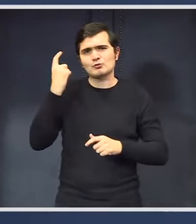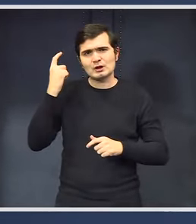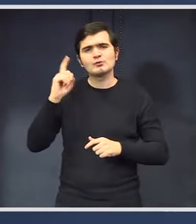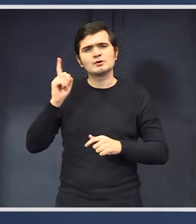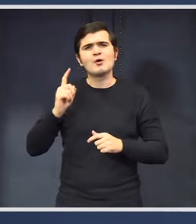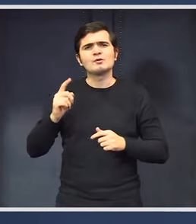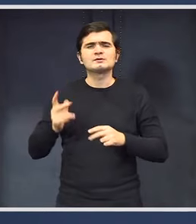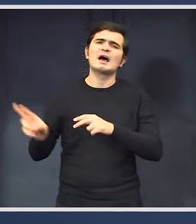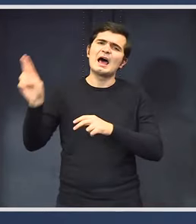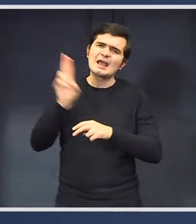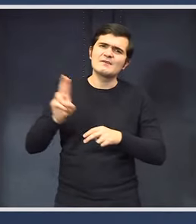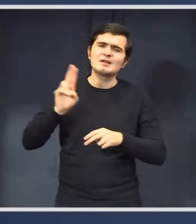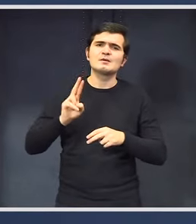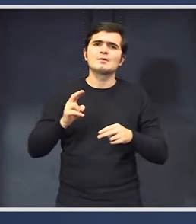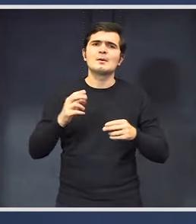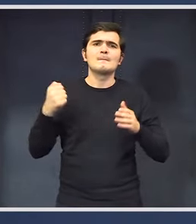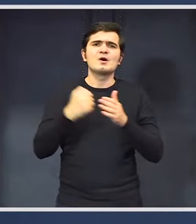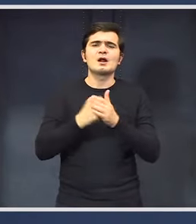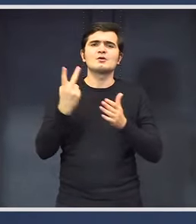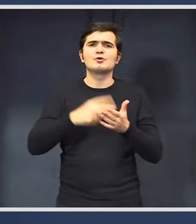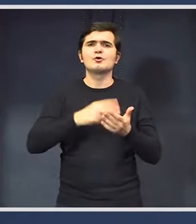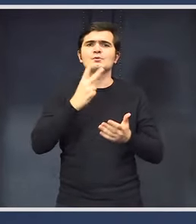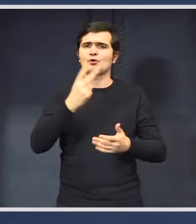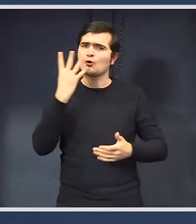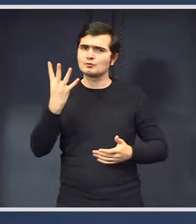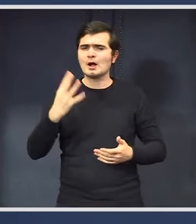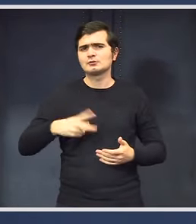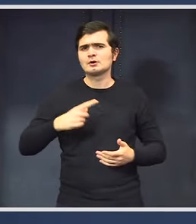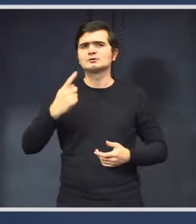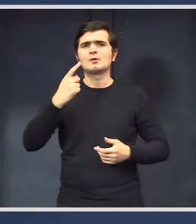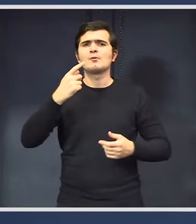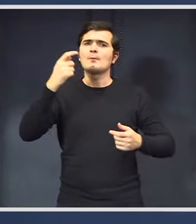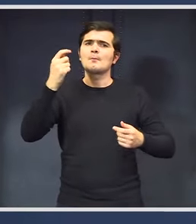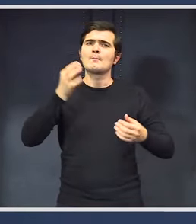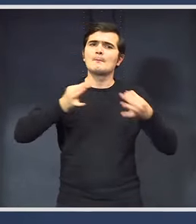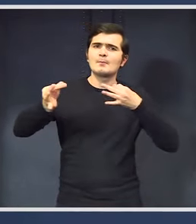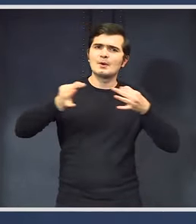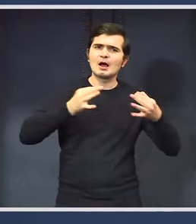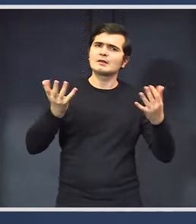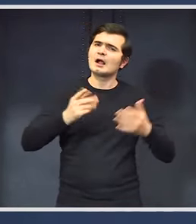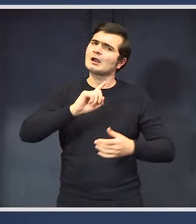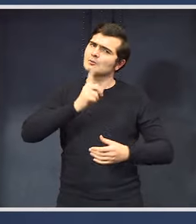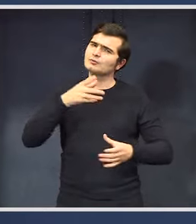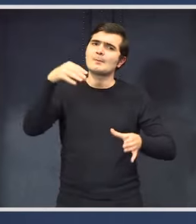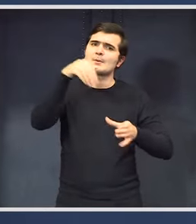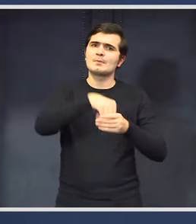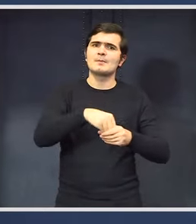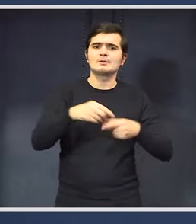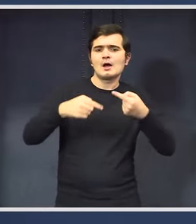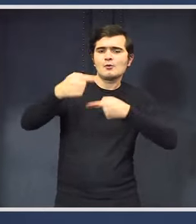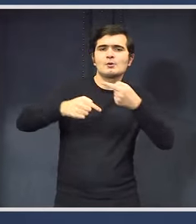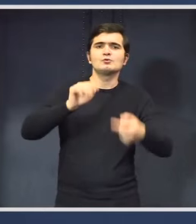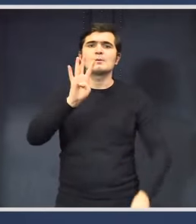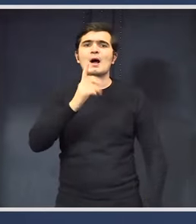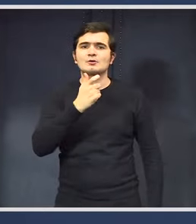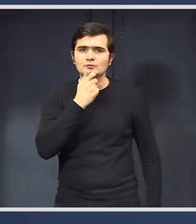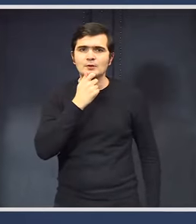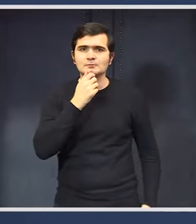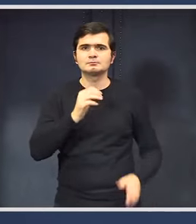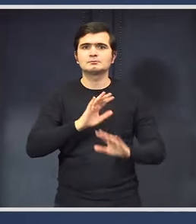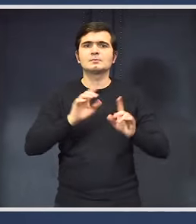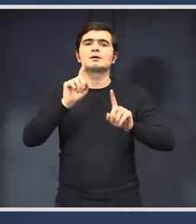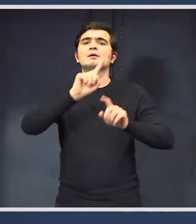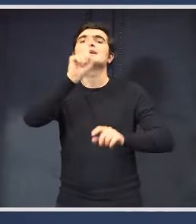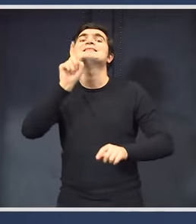3% în 2024. Este un plan credibil pe care îl vom implementa în următorii 4 ani de zile. Dacă sunt